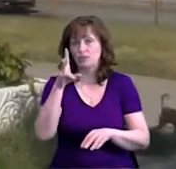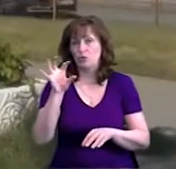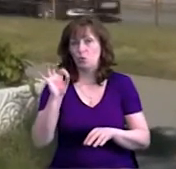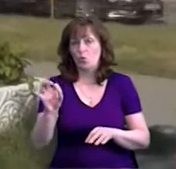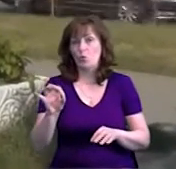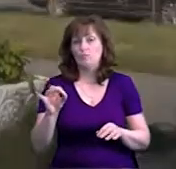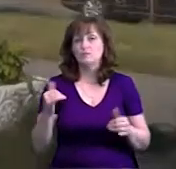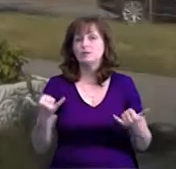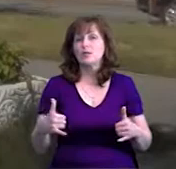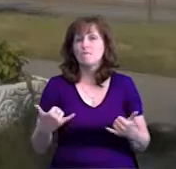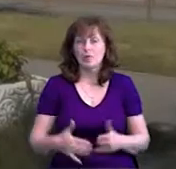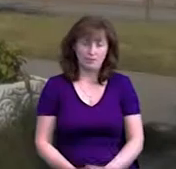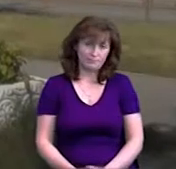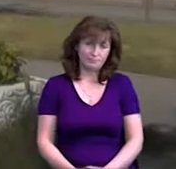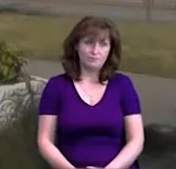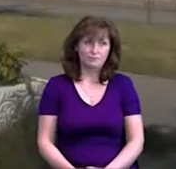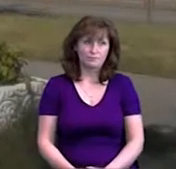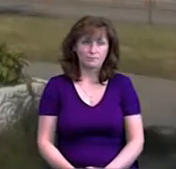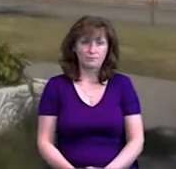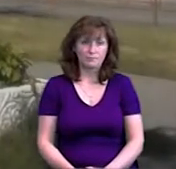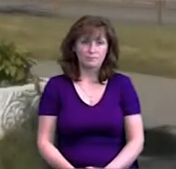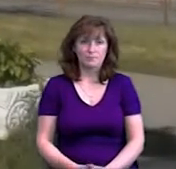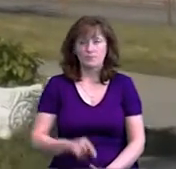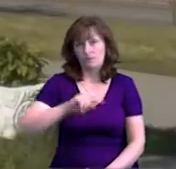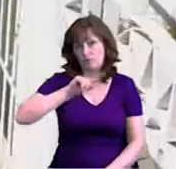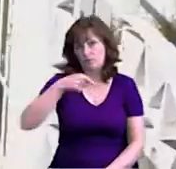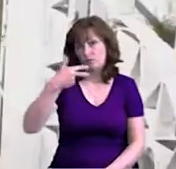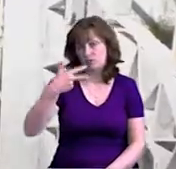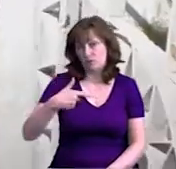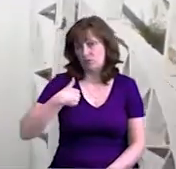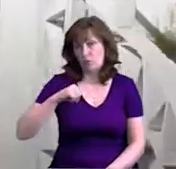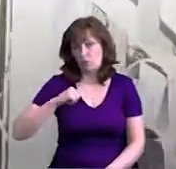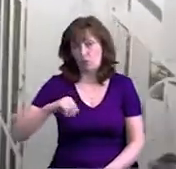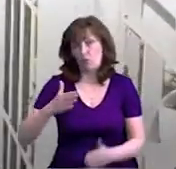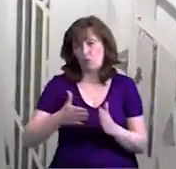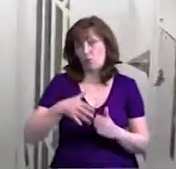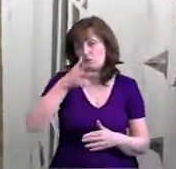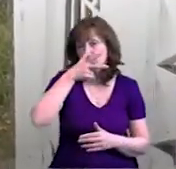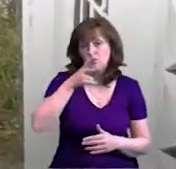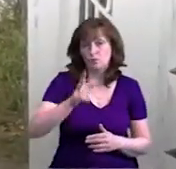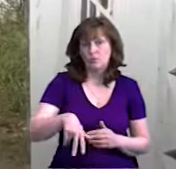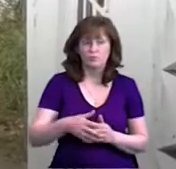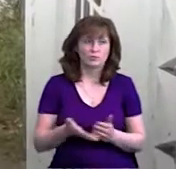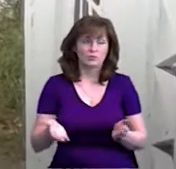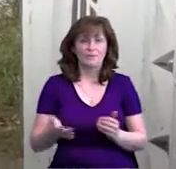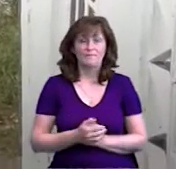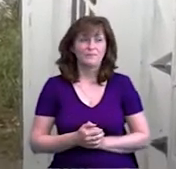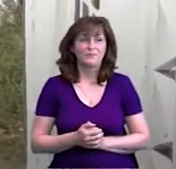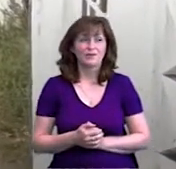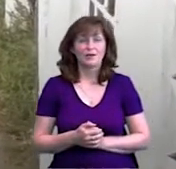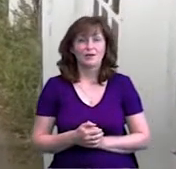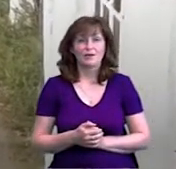випускник Данило. Півтора часів ми їхали спокійно. Мені було вдома скучно, щоб